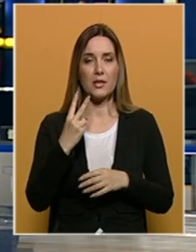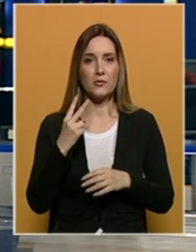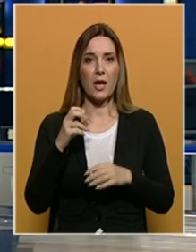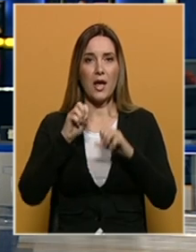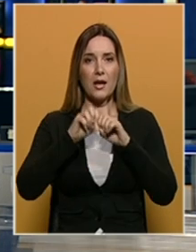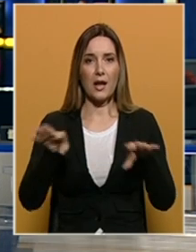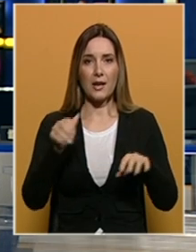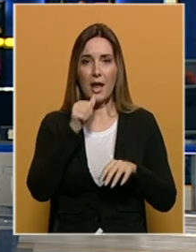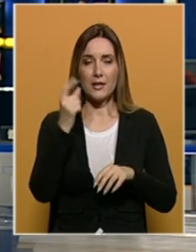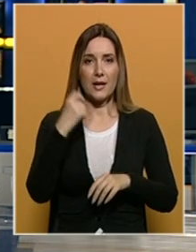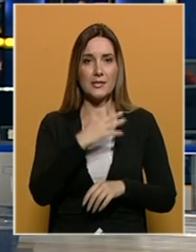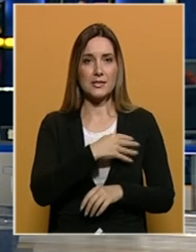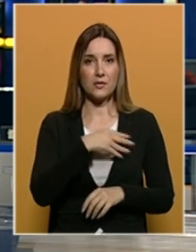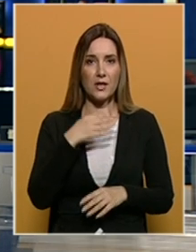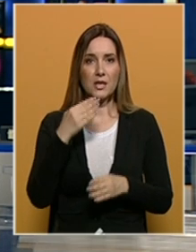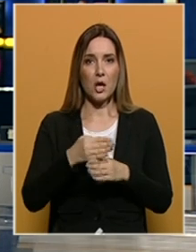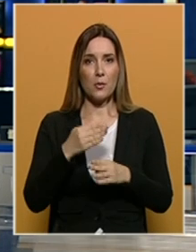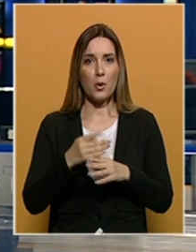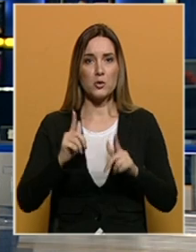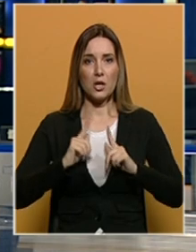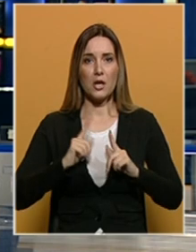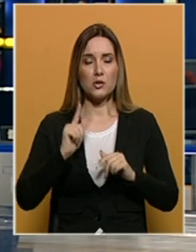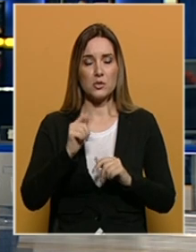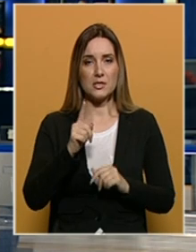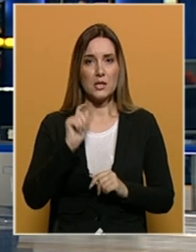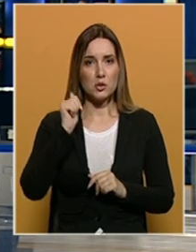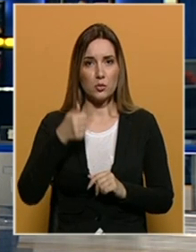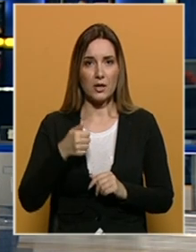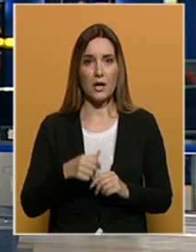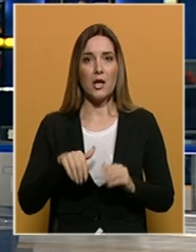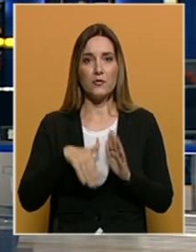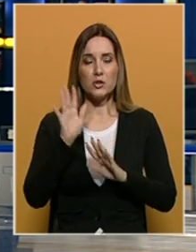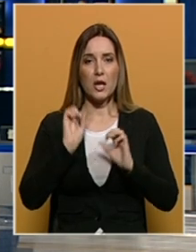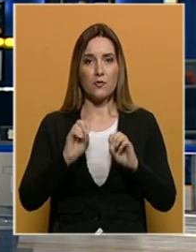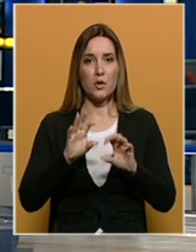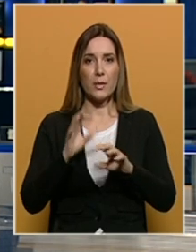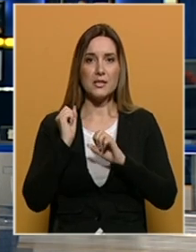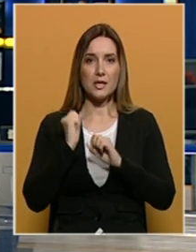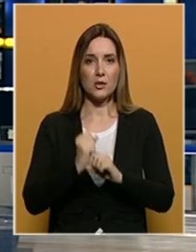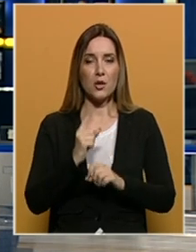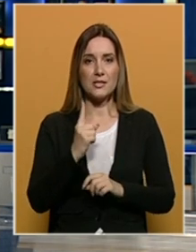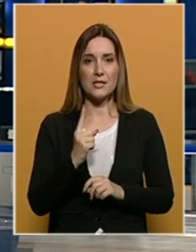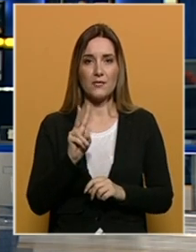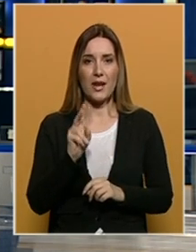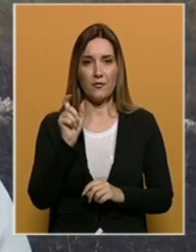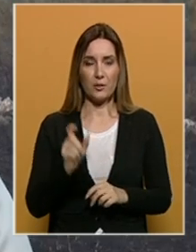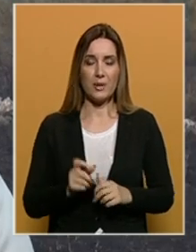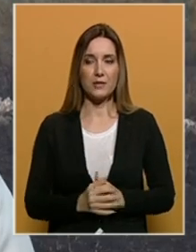kanadera iz Hrvatske. Pomoć kanadera očekuje se i sutra. Više informacija donosi Ivana Vidmar.